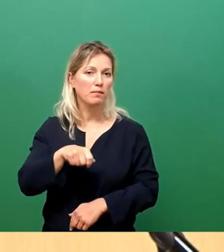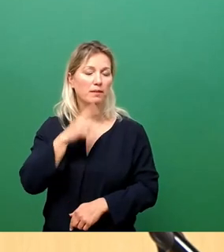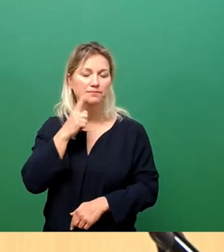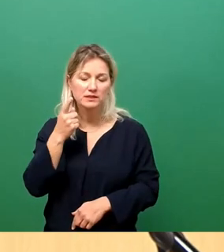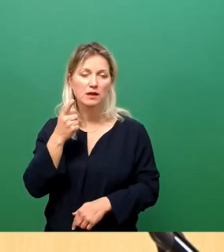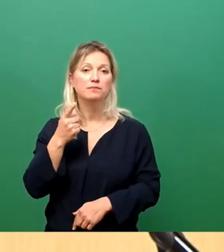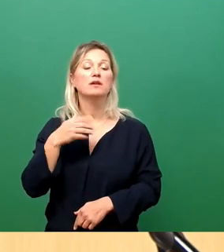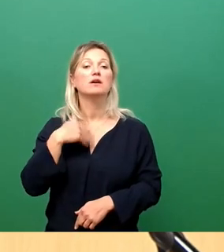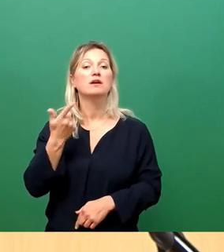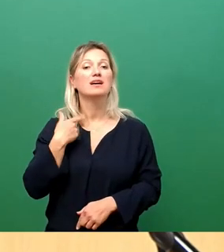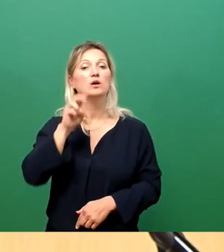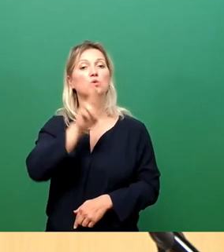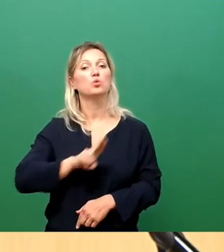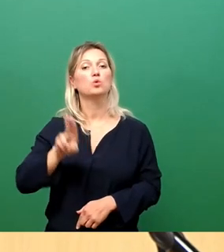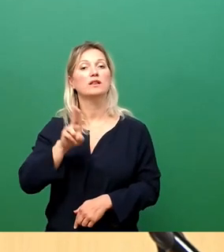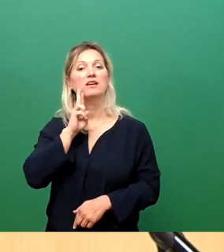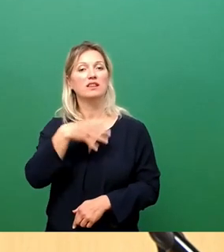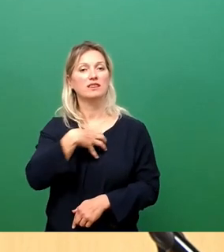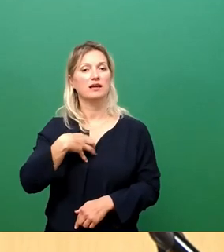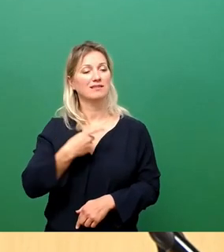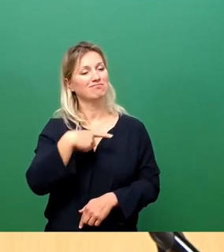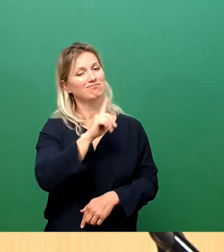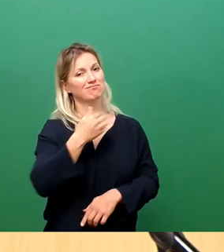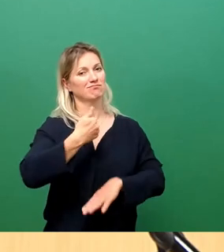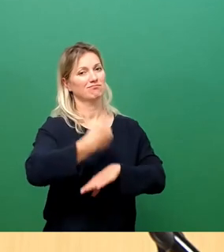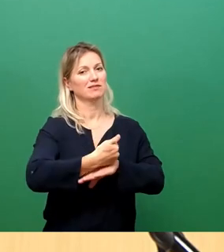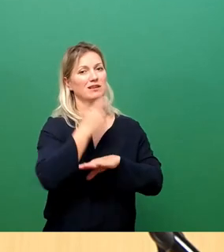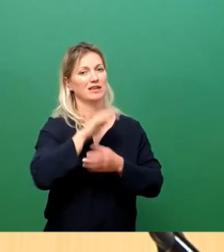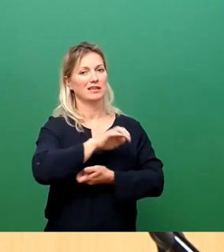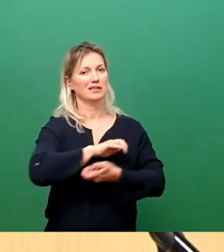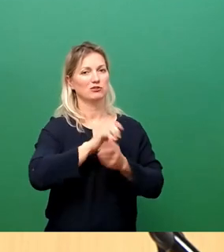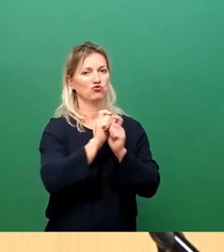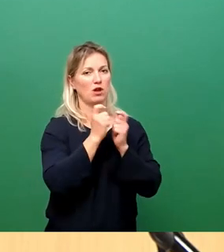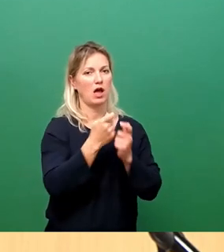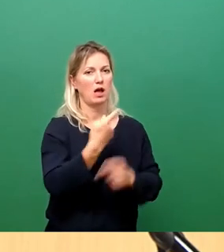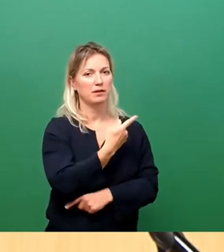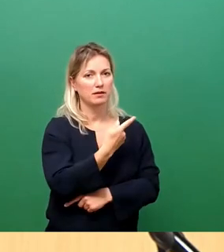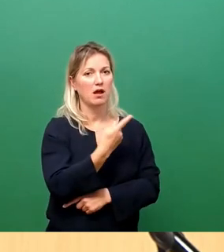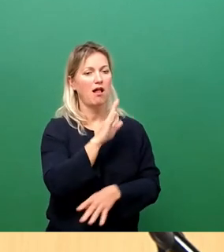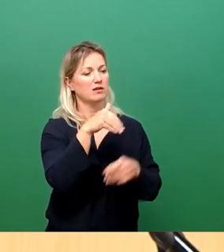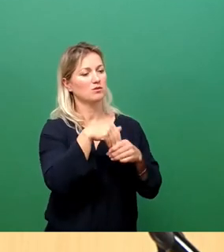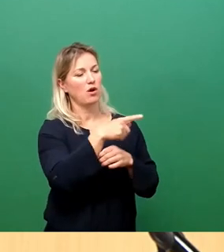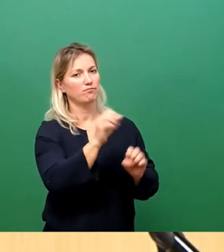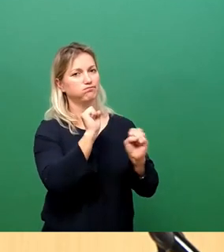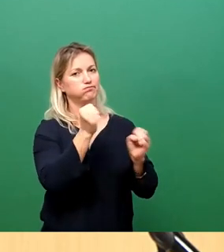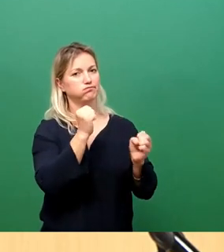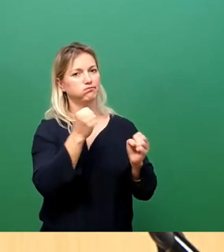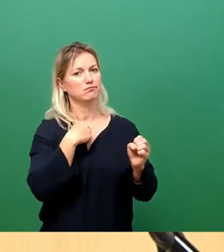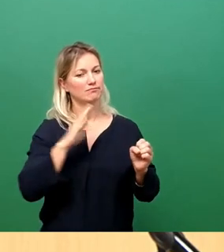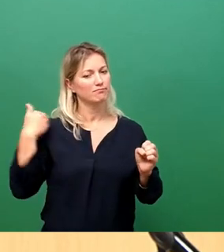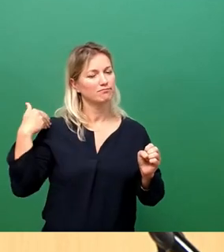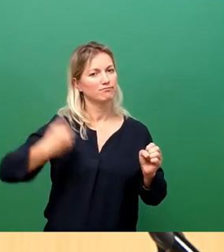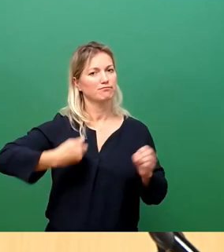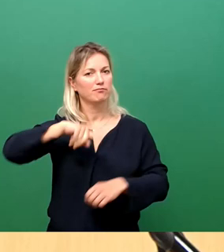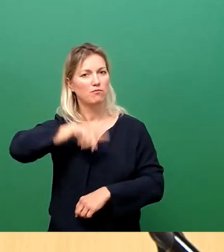leite den Krisenstab des Universitätsklinikums und damit auch die Aktivitäten, die unser Haus in den vergangenen Monaten